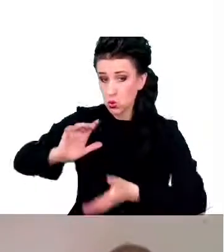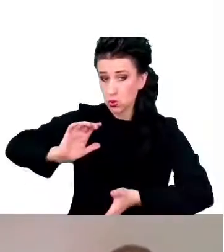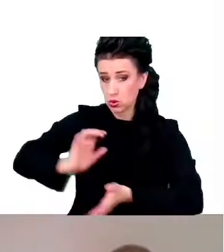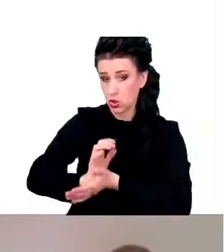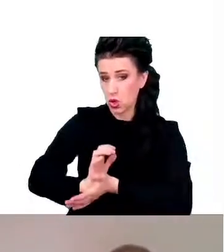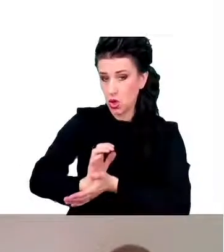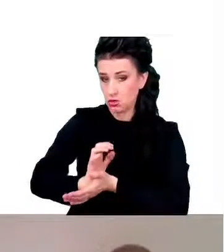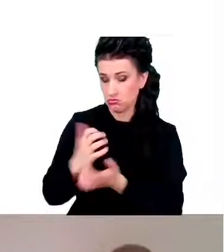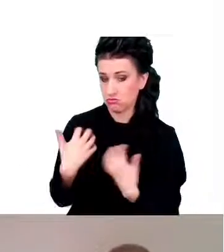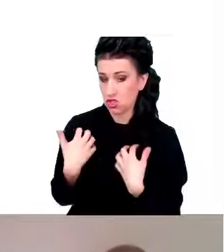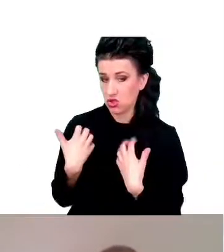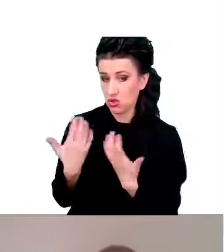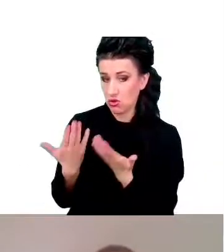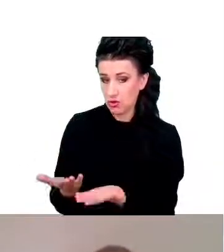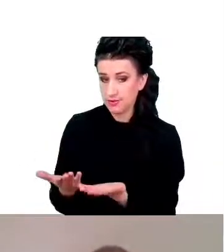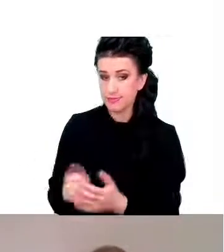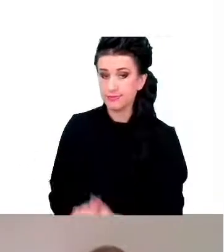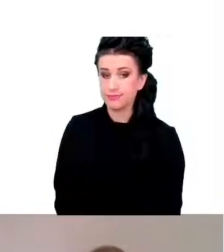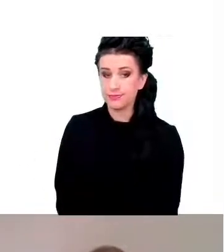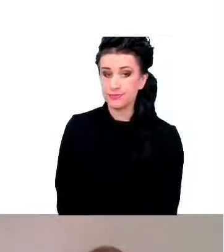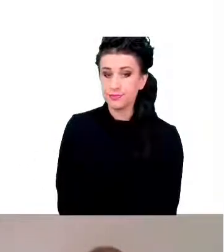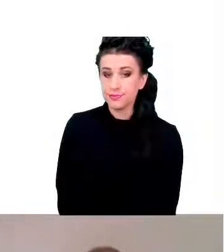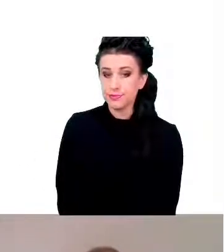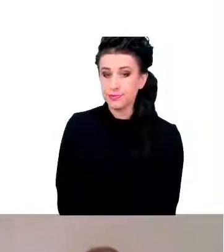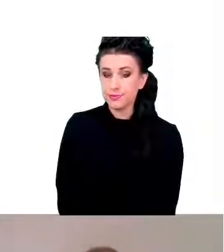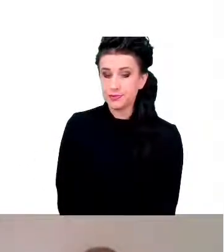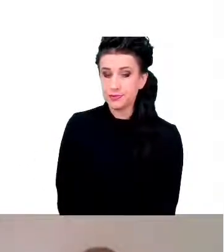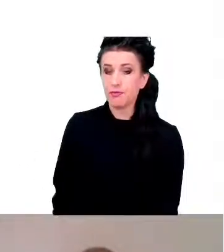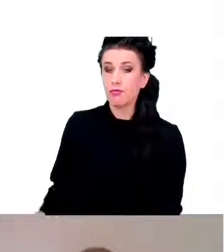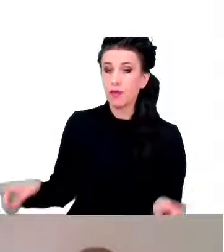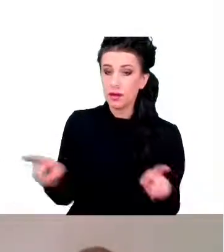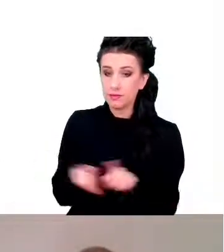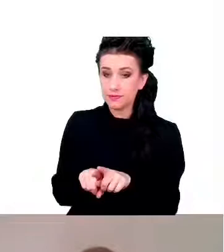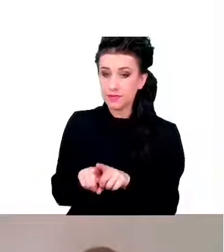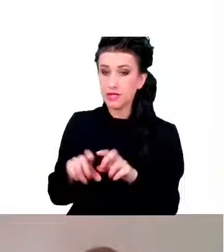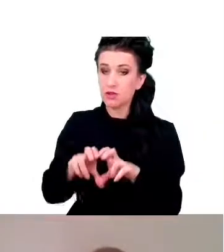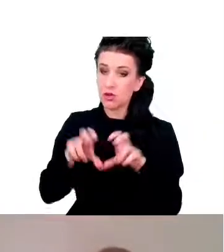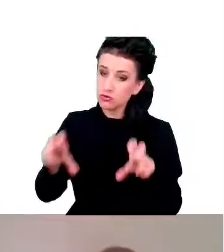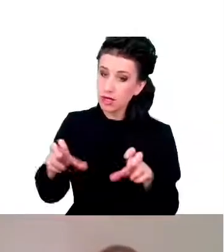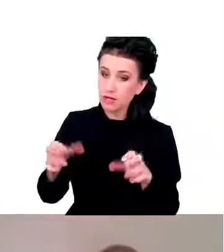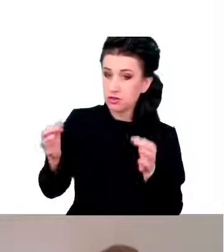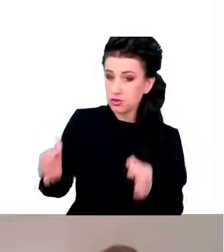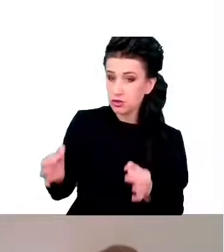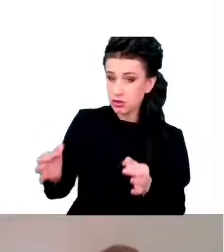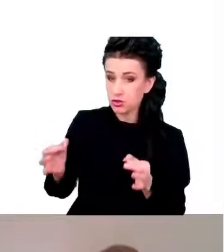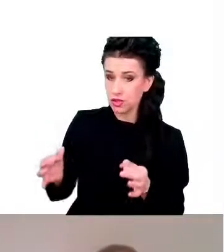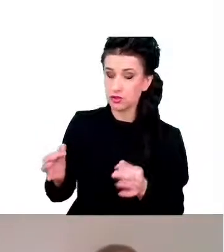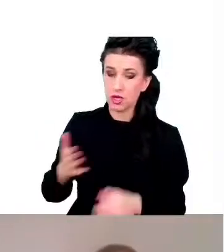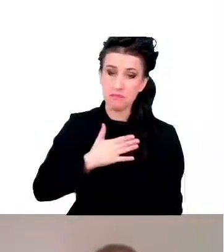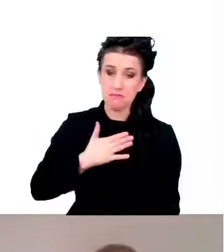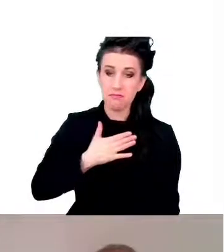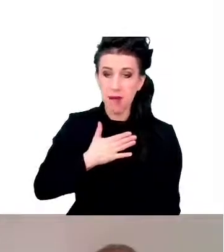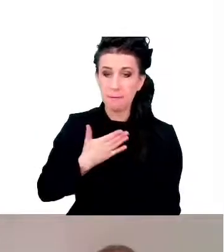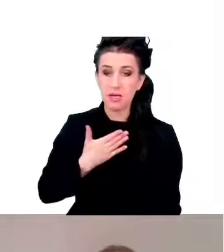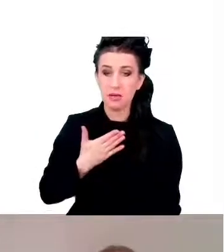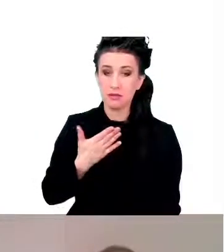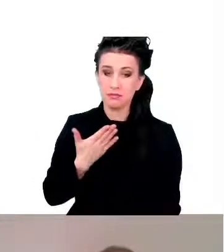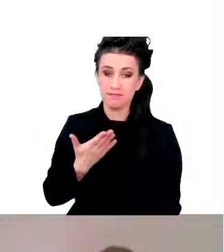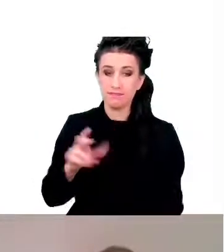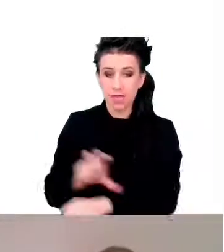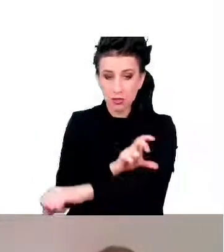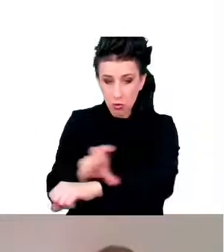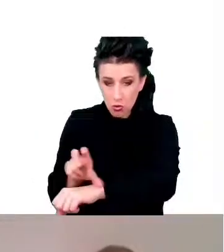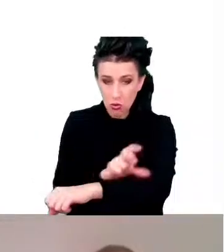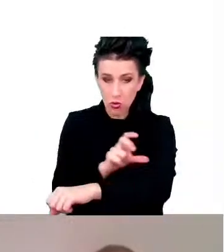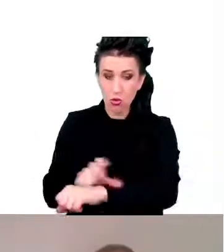co ważne to to, że zarówno w czasach dzisiejszych, w których mamy do dyspozycji tą całą technologię,